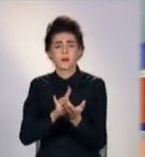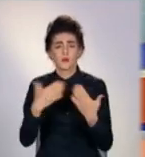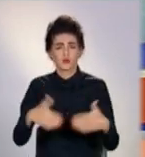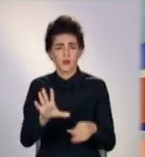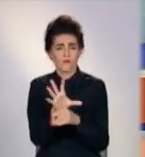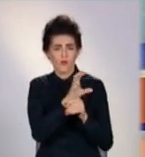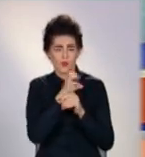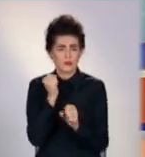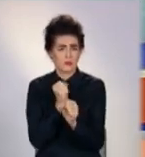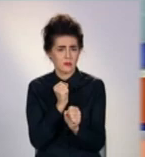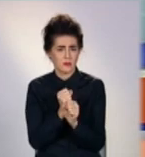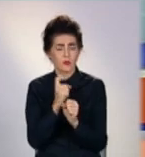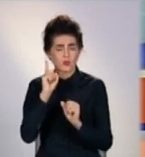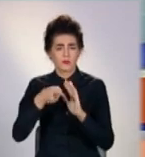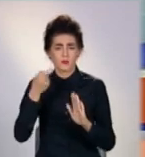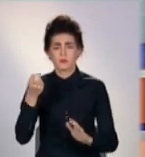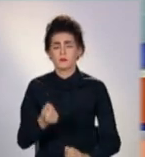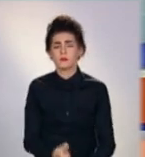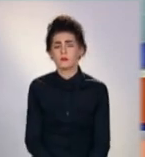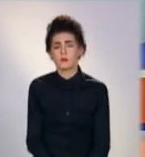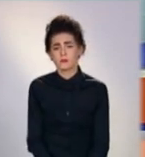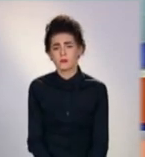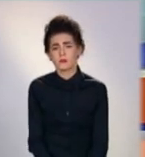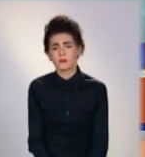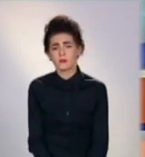вже надрукували, з'ясовував Максим Кондратенко.